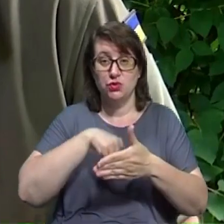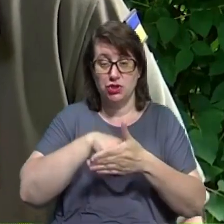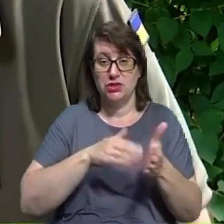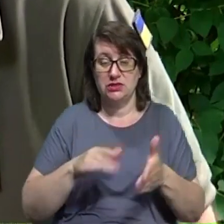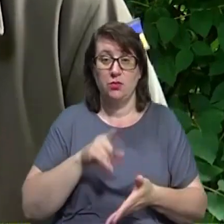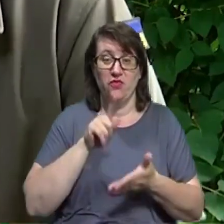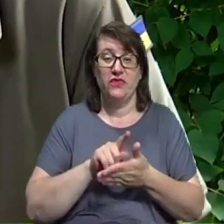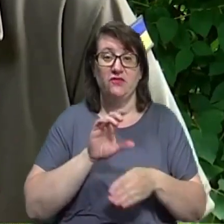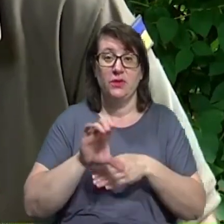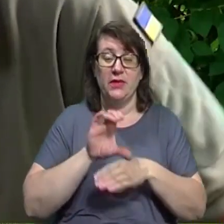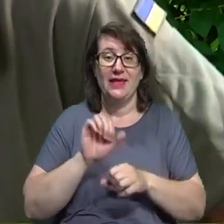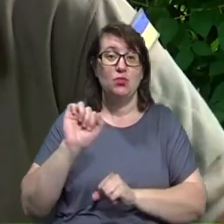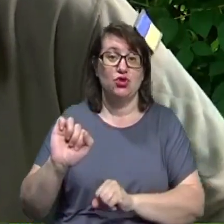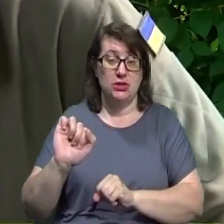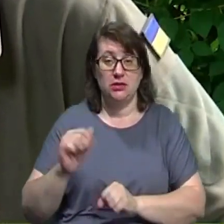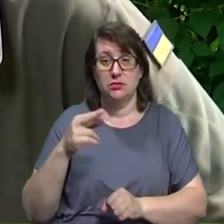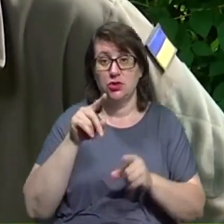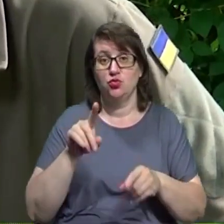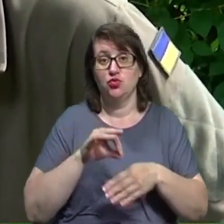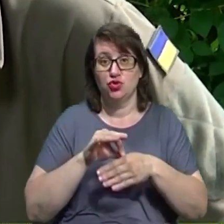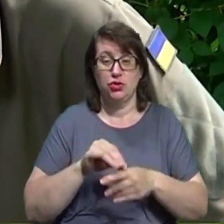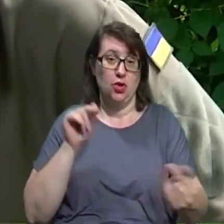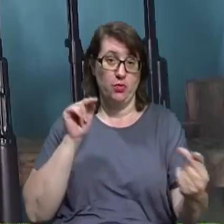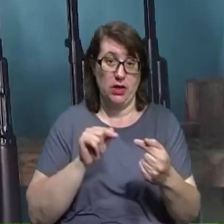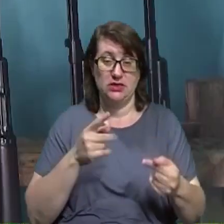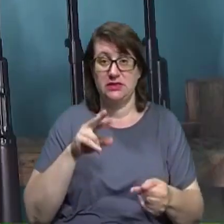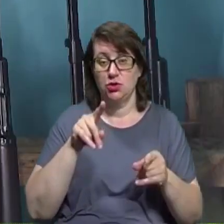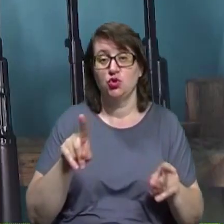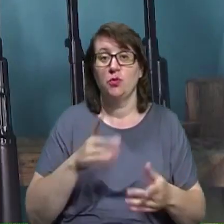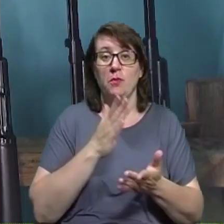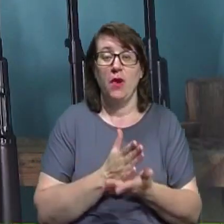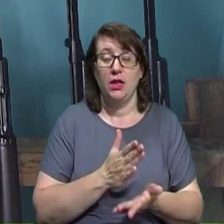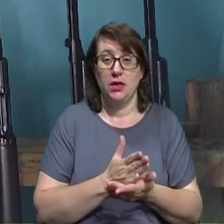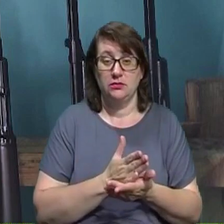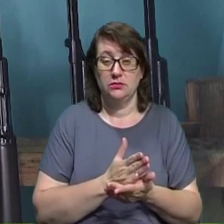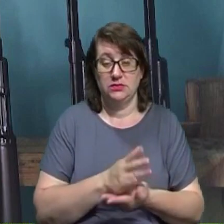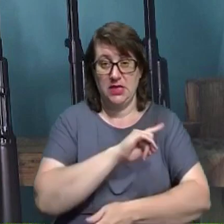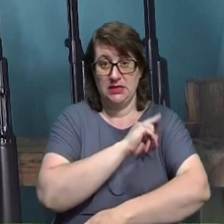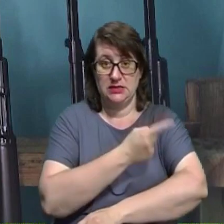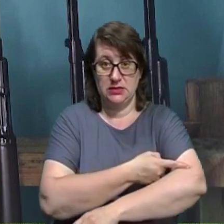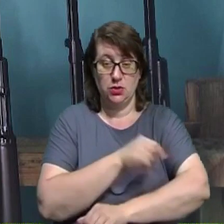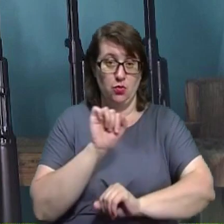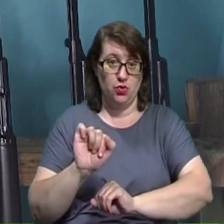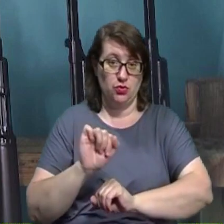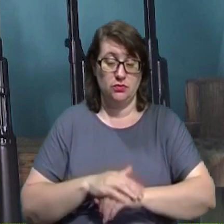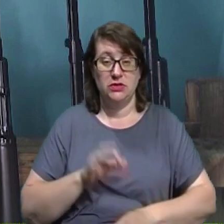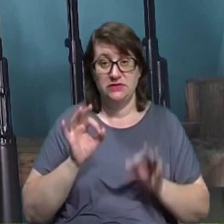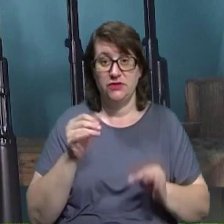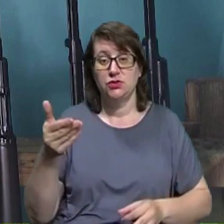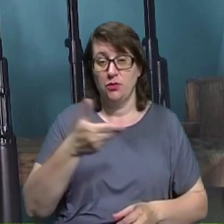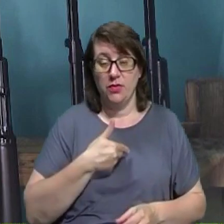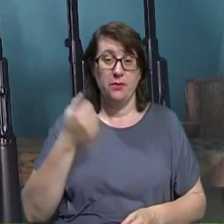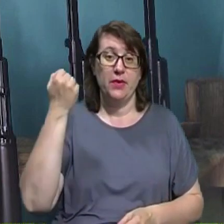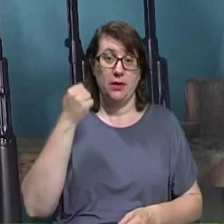імунітет, для того, щоб шкіра опиралася, для того, щоб вона мала сильну оборону. Звісно, ми перемагаємо.